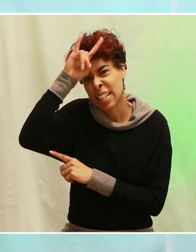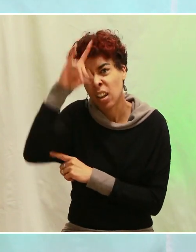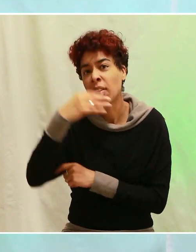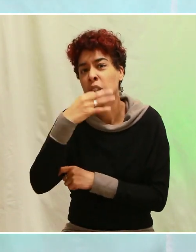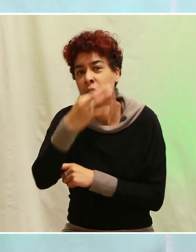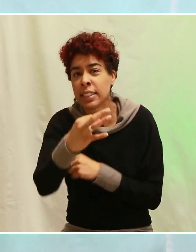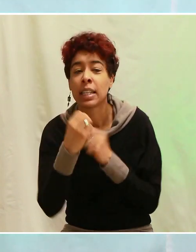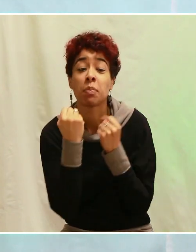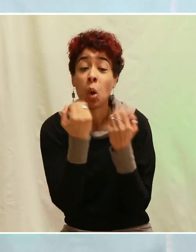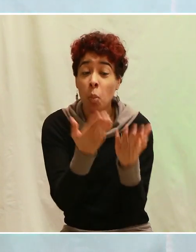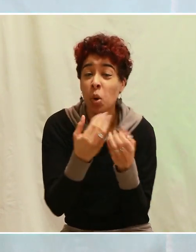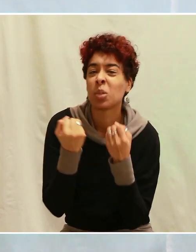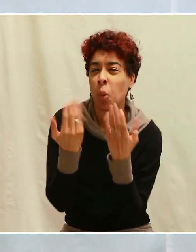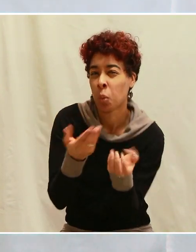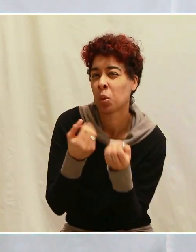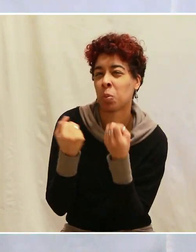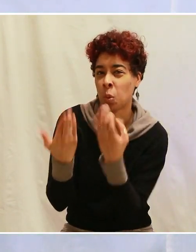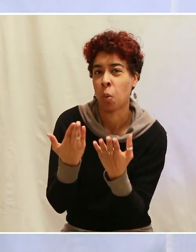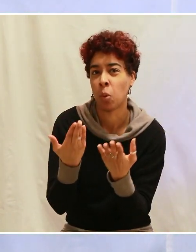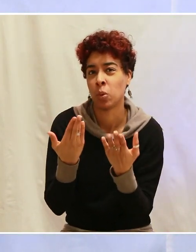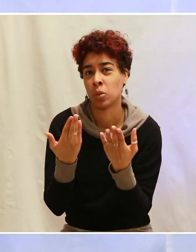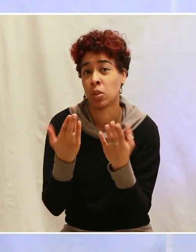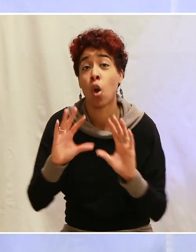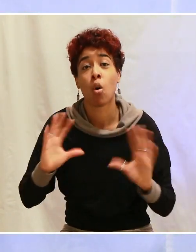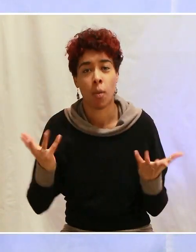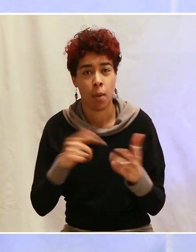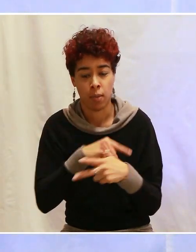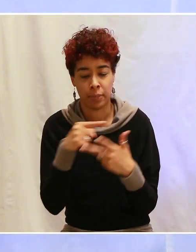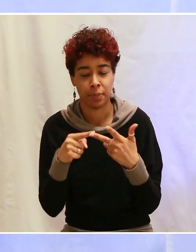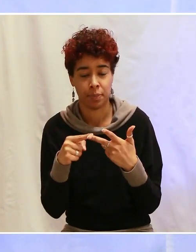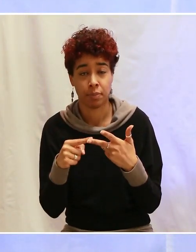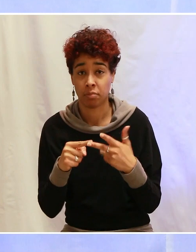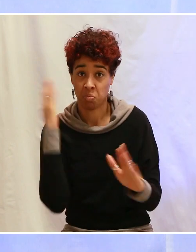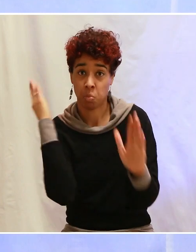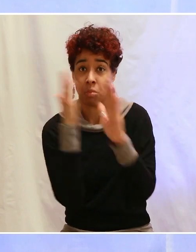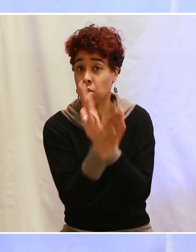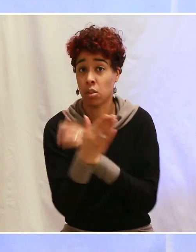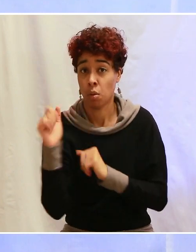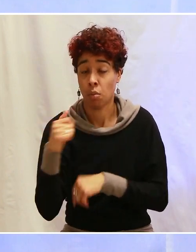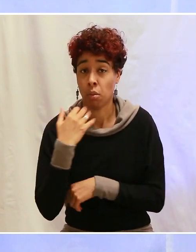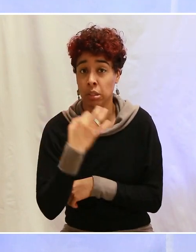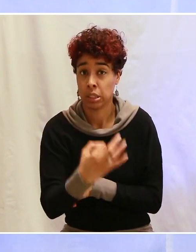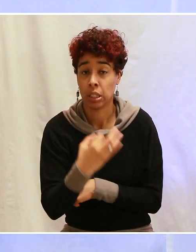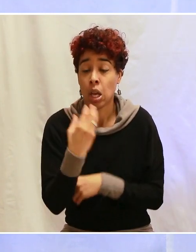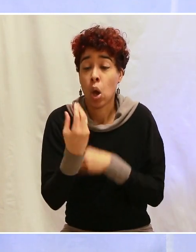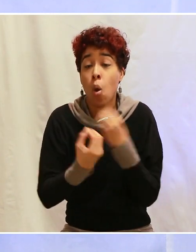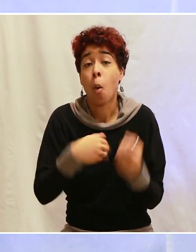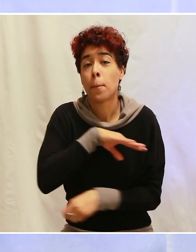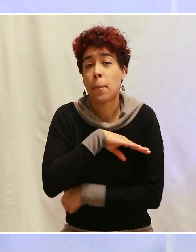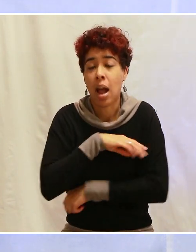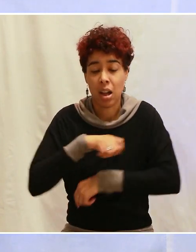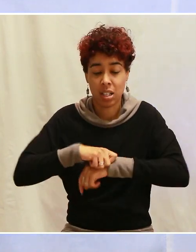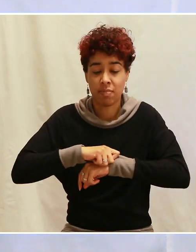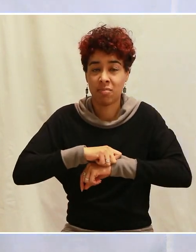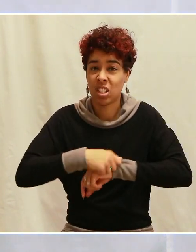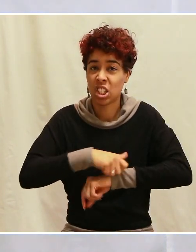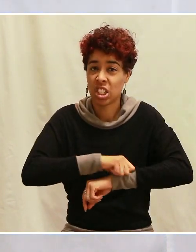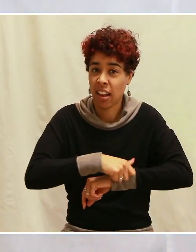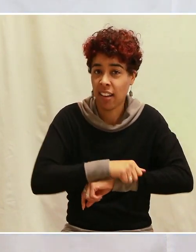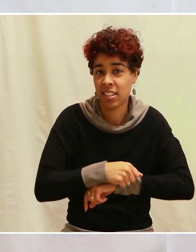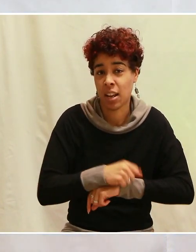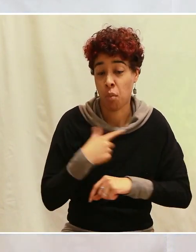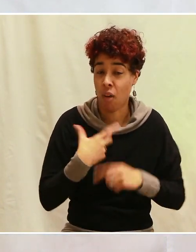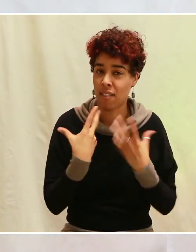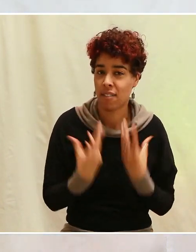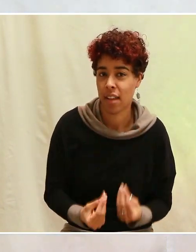du diable qui viendra contre toi de trois manières différentes. Sois directement, soit à travers ta chair, à travers les faiblesses de ta chair,